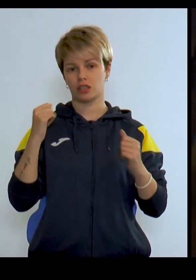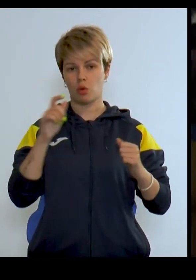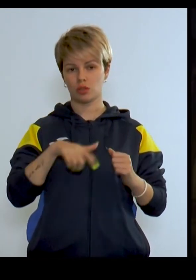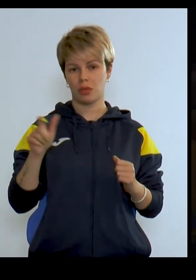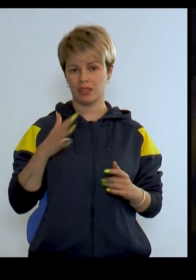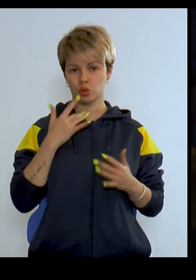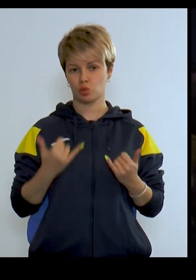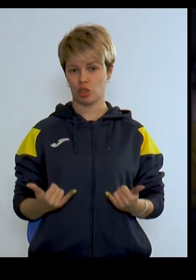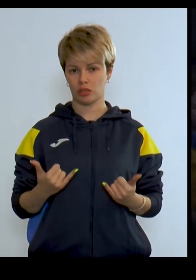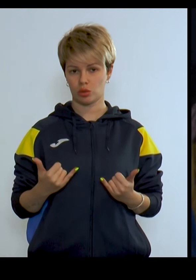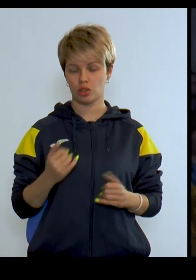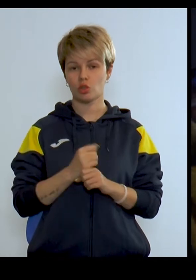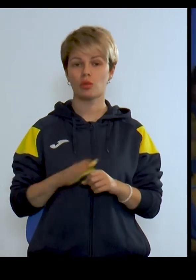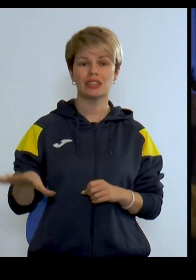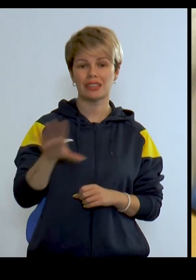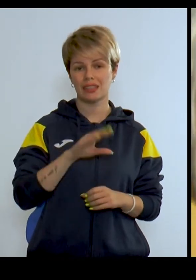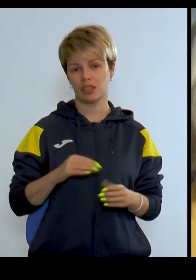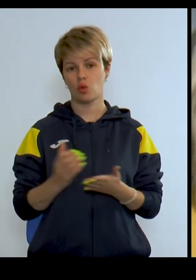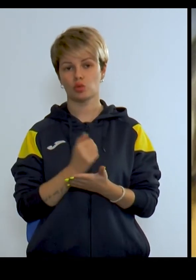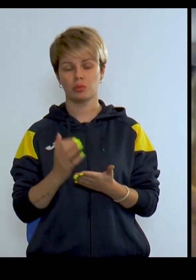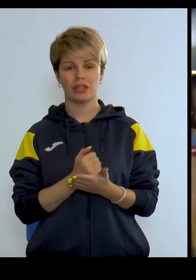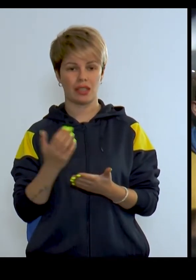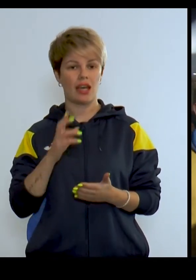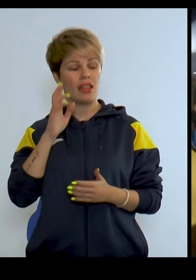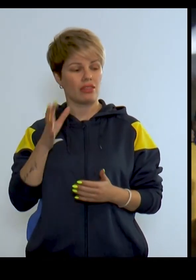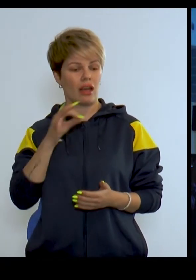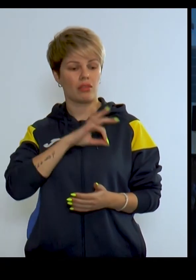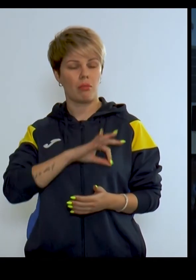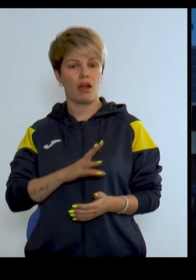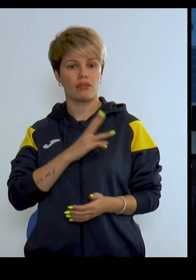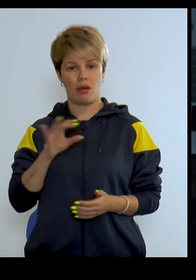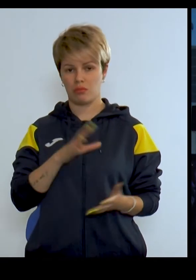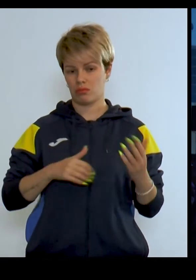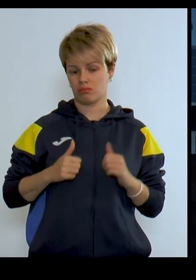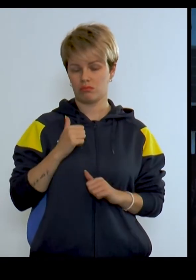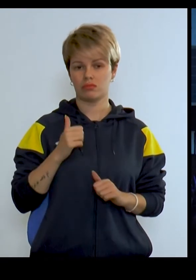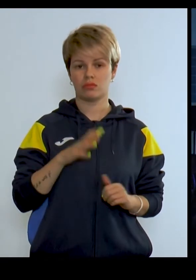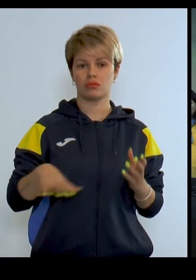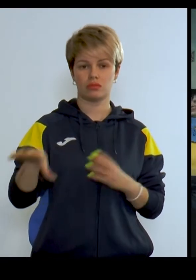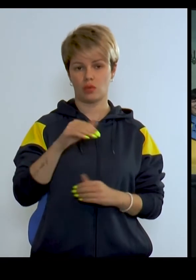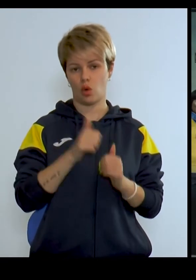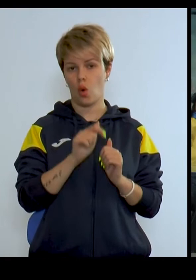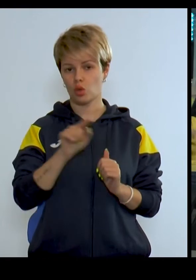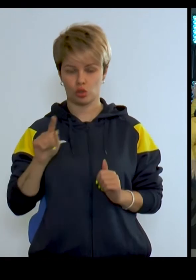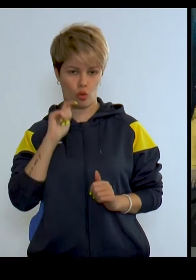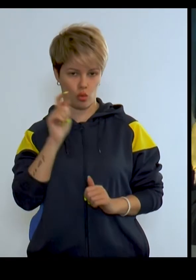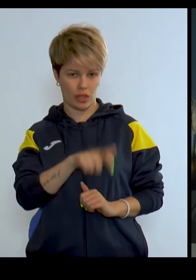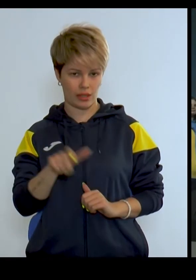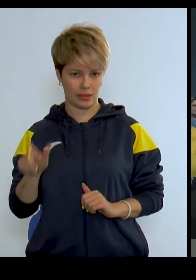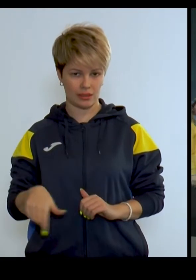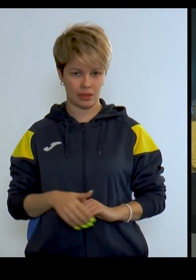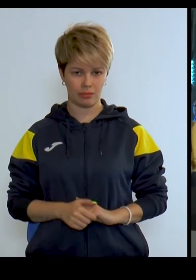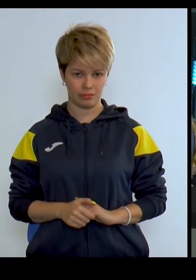спортсменів сучасності, зробити їхні успіхи надбанням усієї України і приводом для гордості кожного